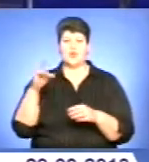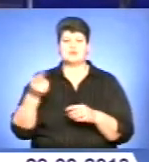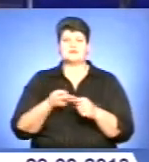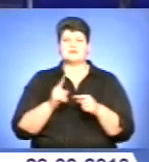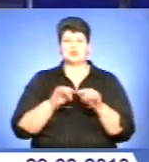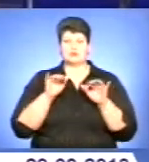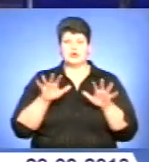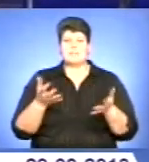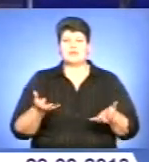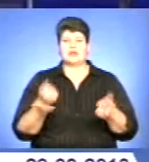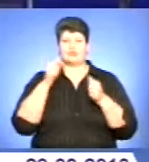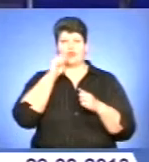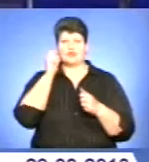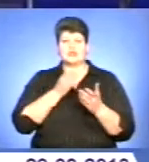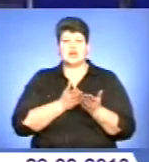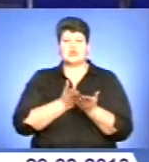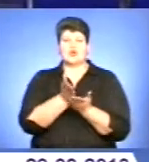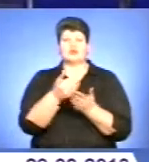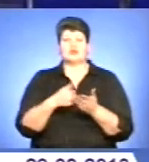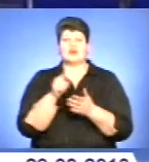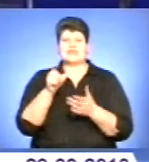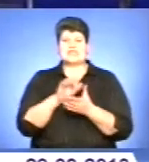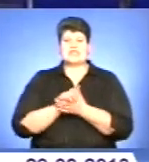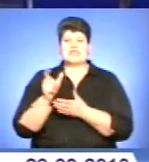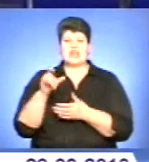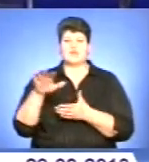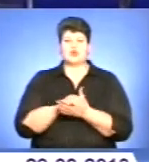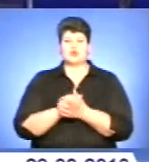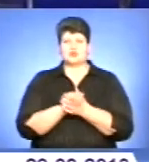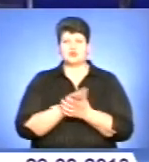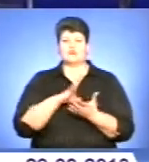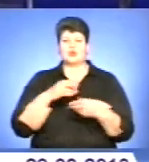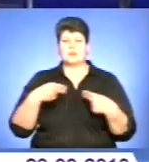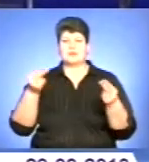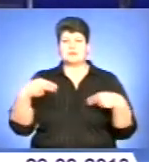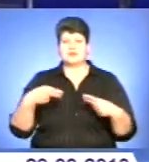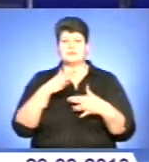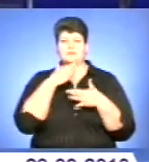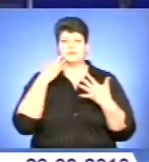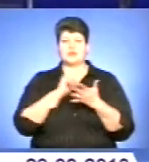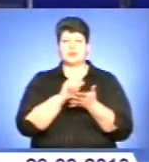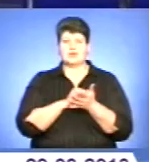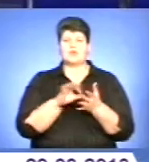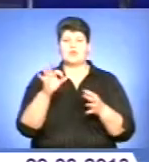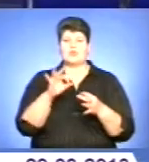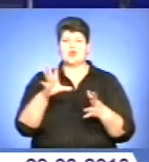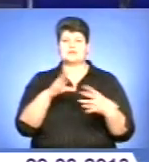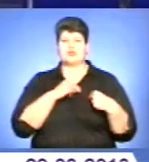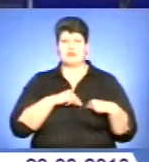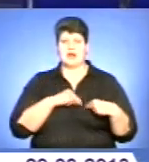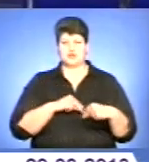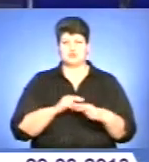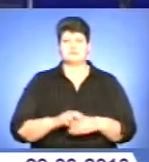за підтримку України на шляху до Євросоюзу. Між сторонами було підписано низку документів про співпрацю. Докладно далі.